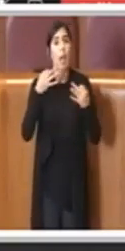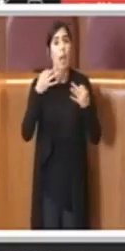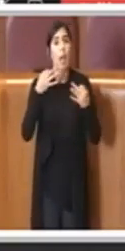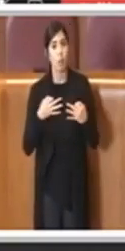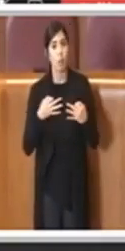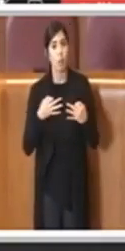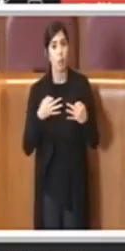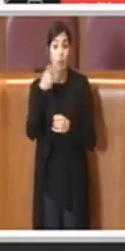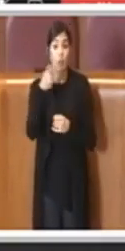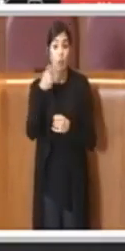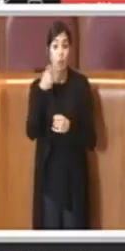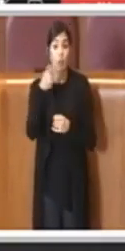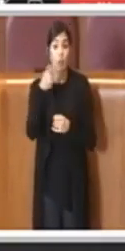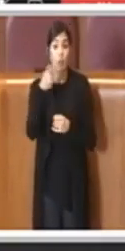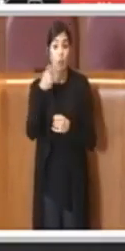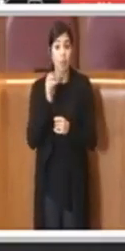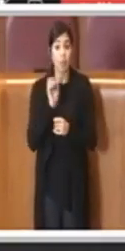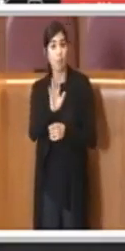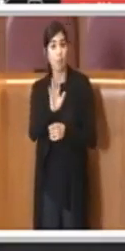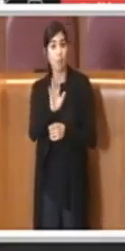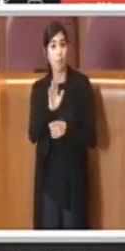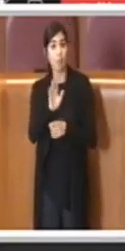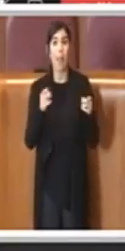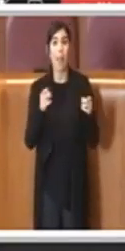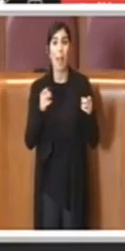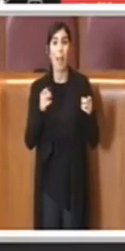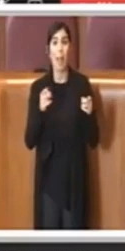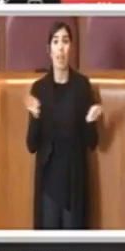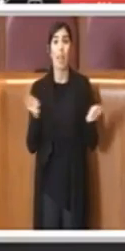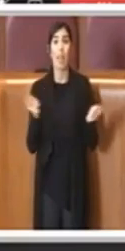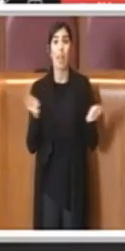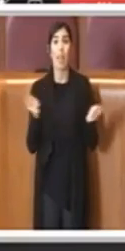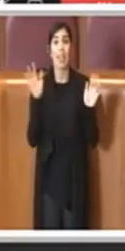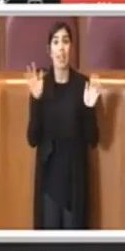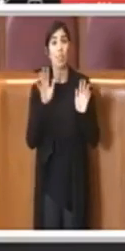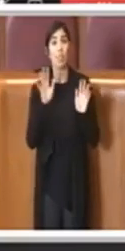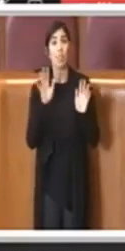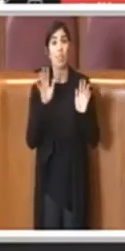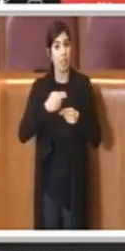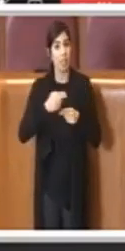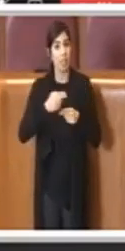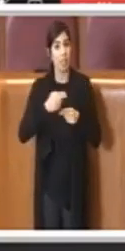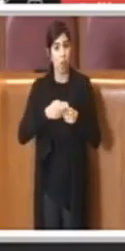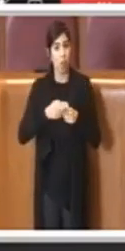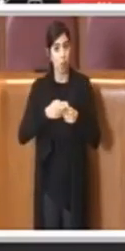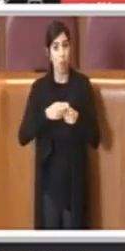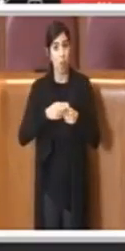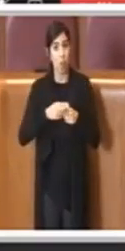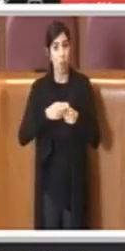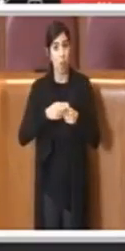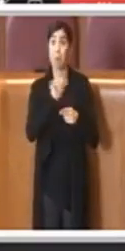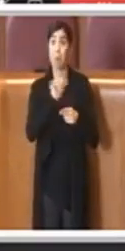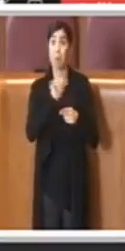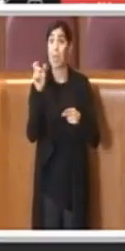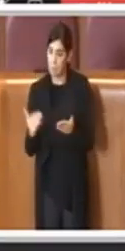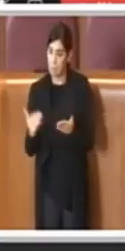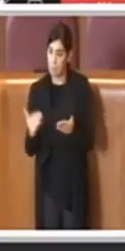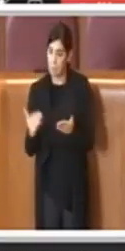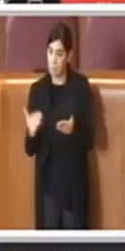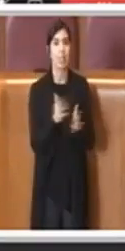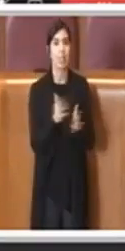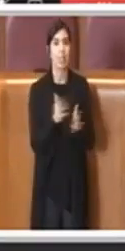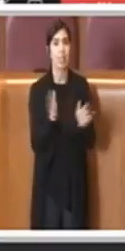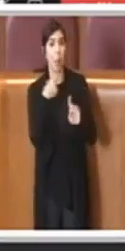proiettati durante il Festival del Cinema di Roma assicurino il passaggio prioritario nelle sale